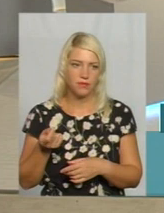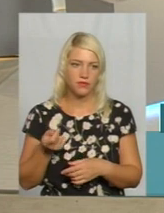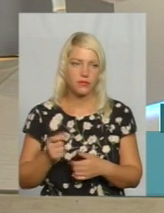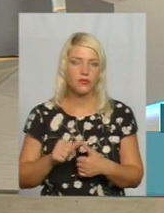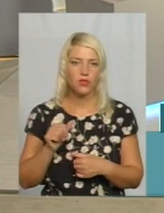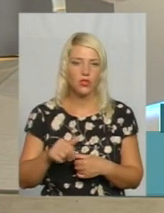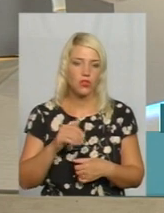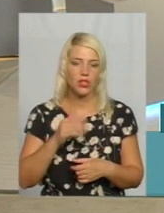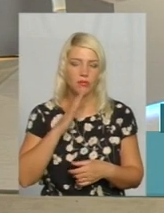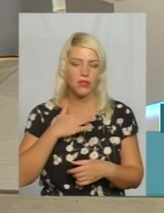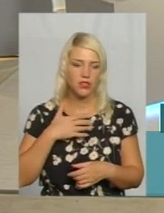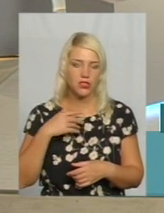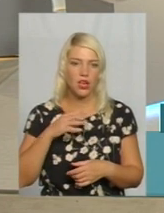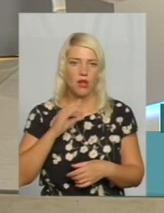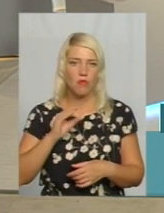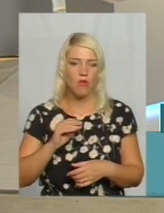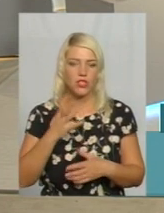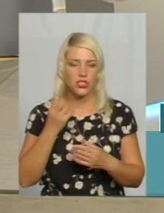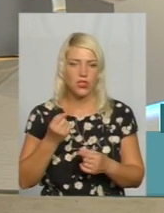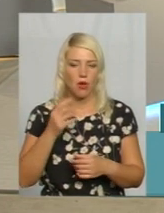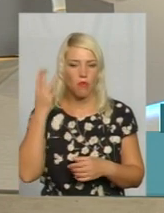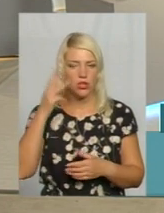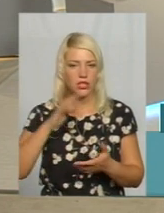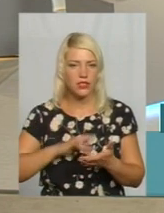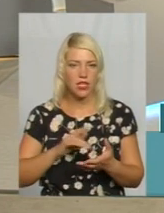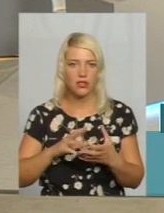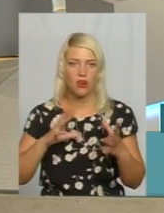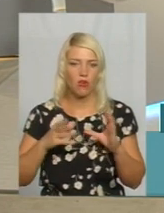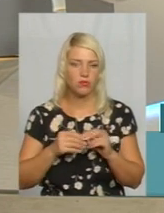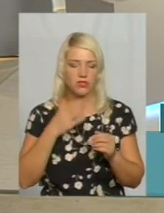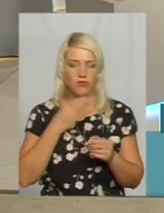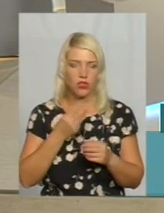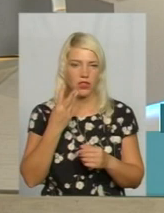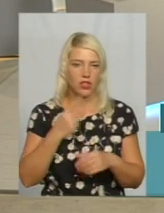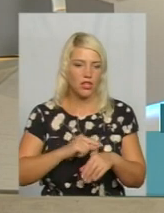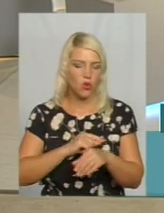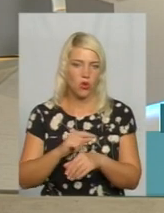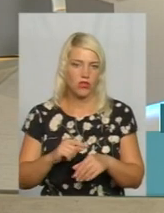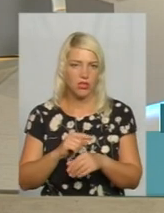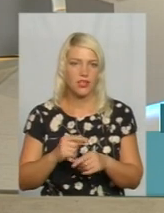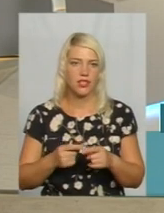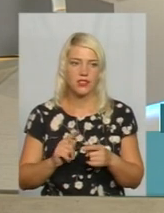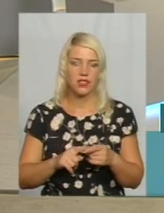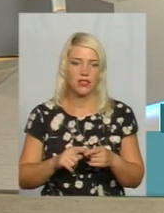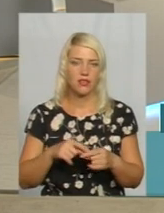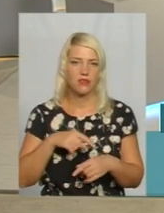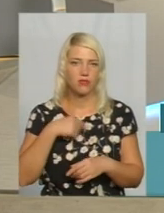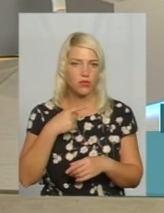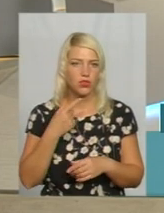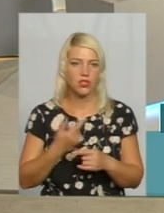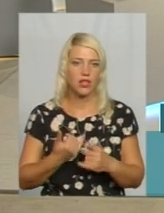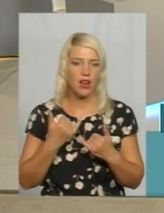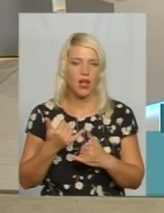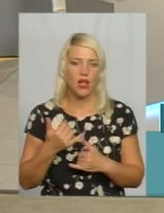Крім того, наші мови, звичайно, поділять центр, але обсяг власного мовлення 3 години 10 хвилин на добу. Тому, знову ж таки, наголошую, що для